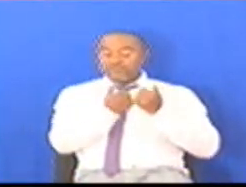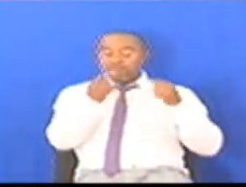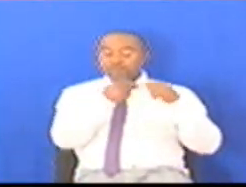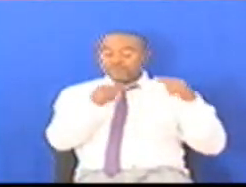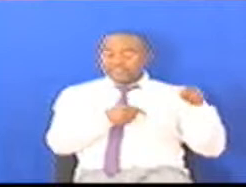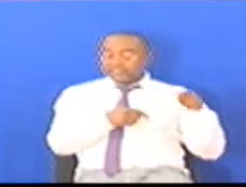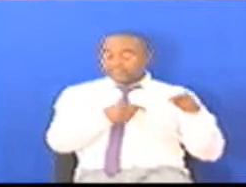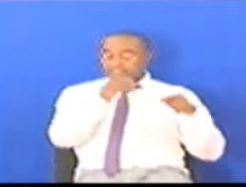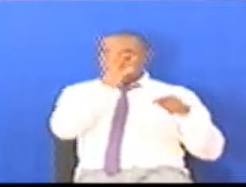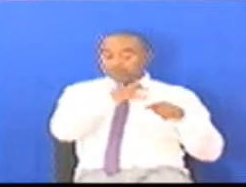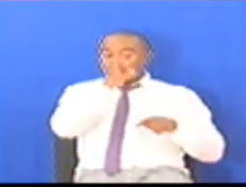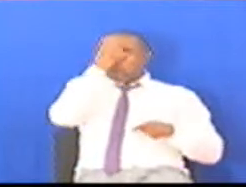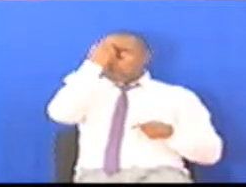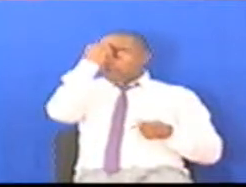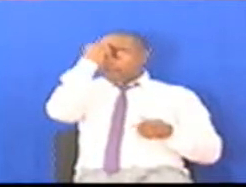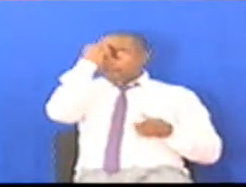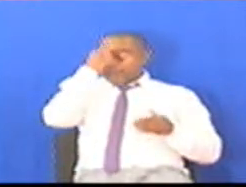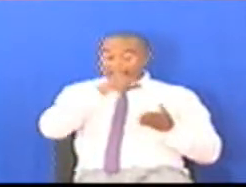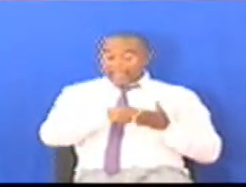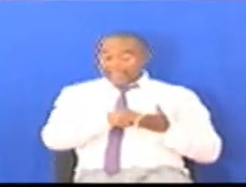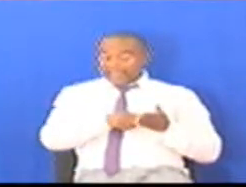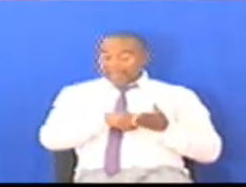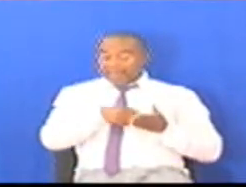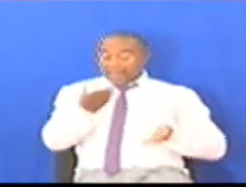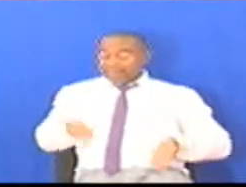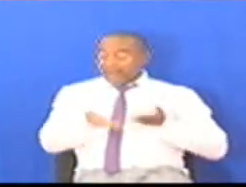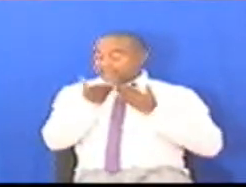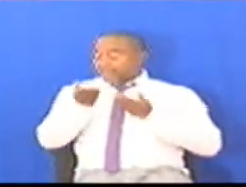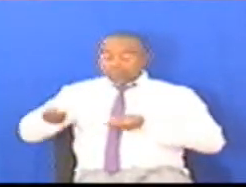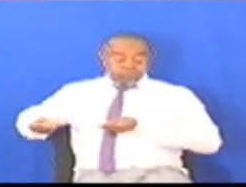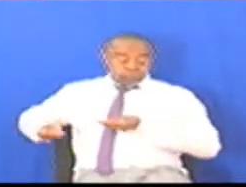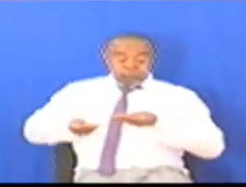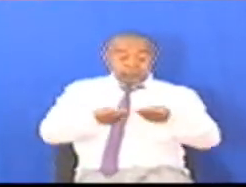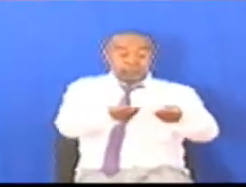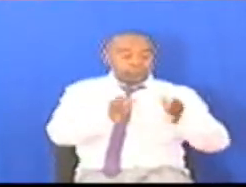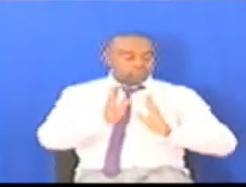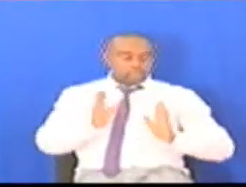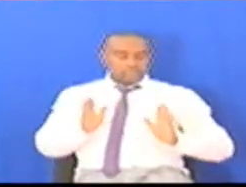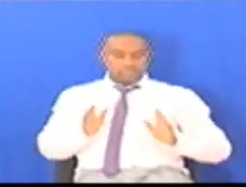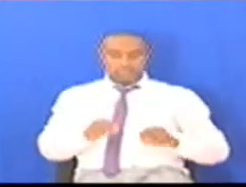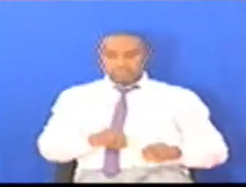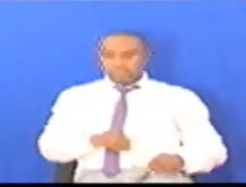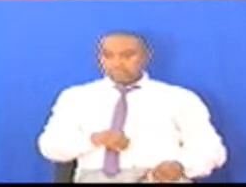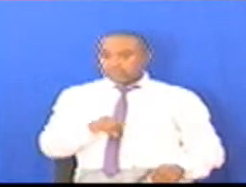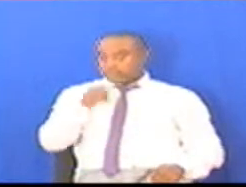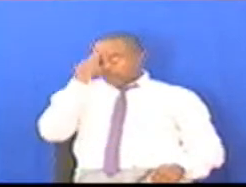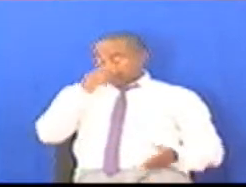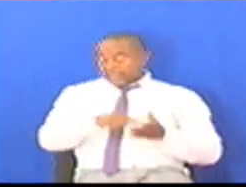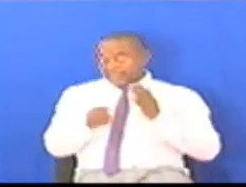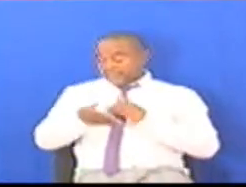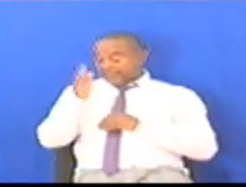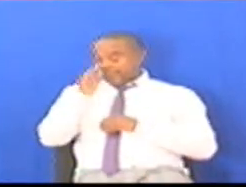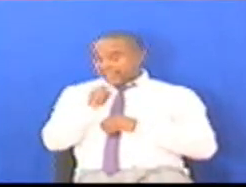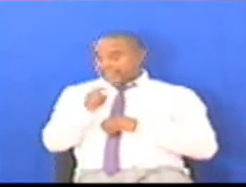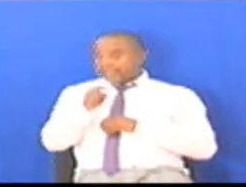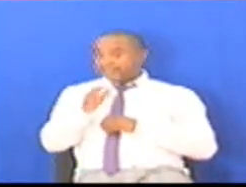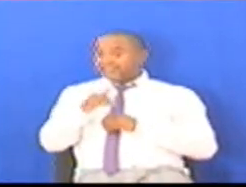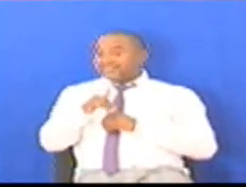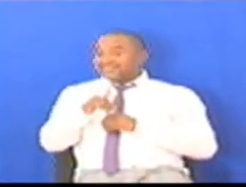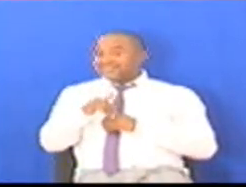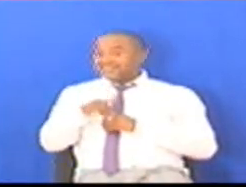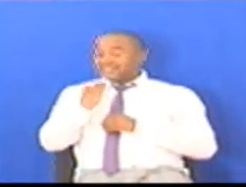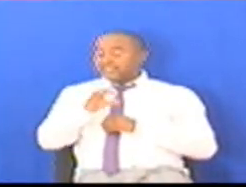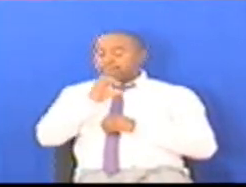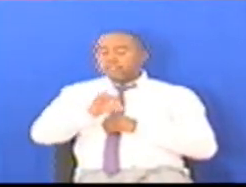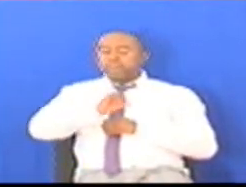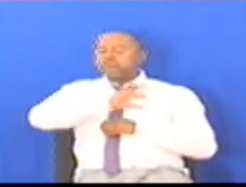Maendeleo hayaletu kwenye majimbo yetu Kwa amba serekali hii Imehudumia karibu majimbo